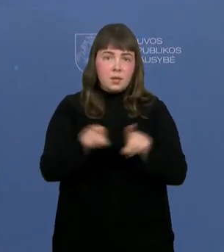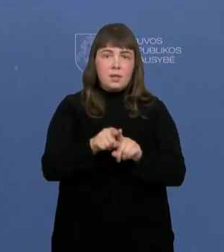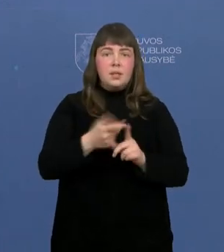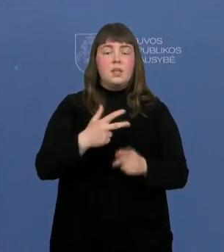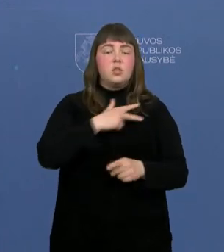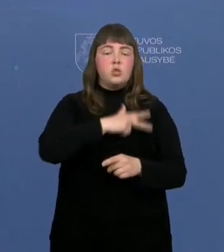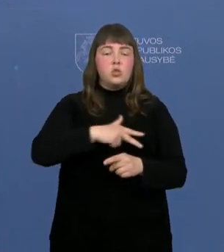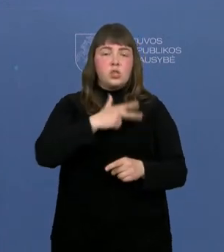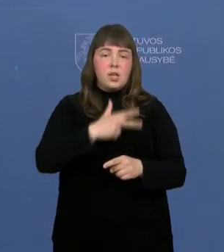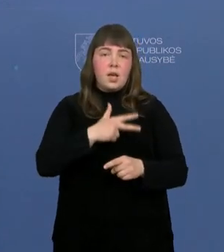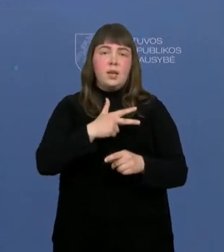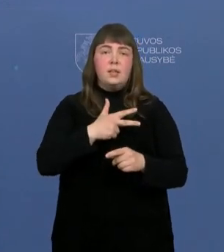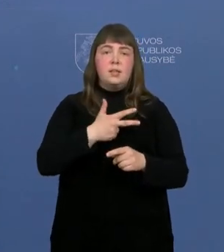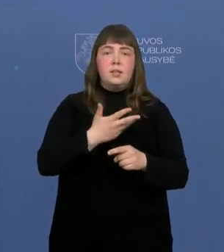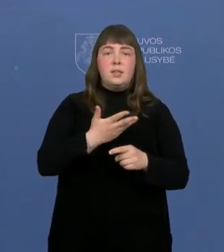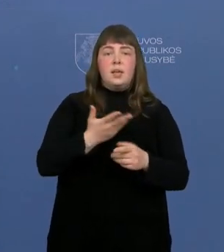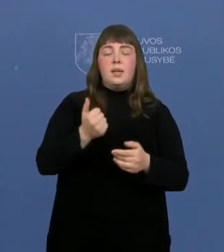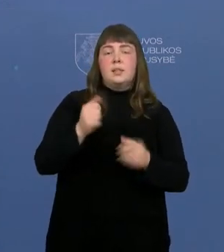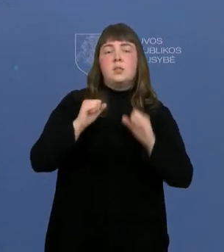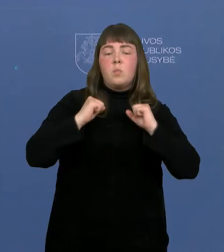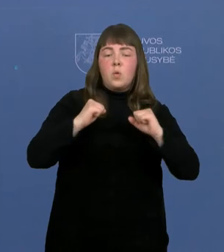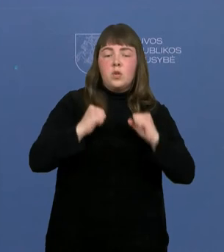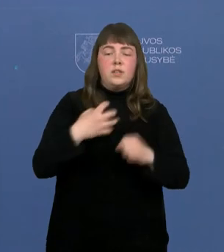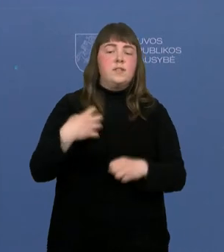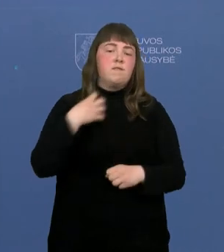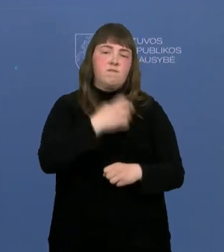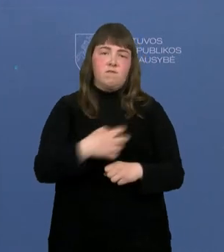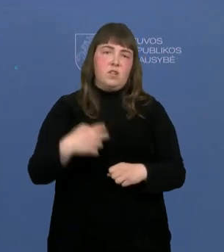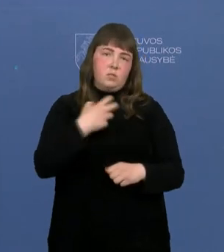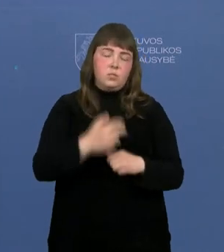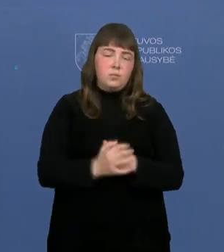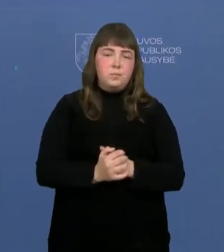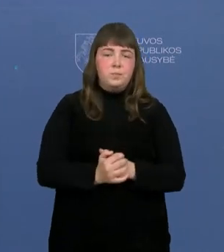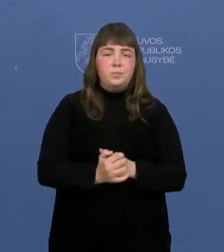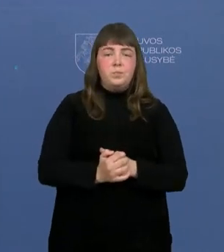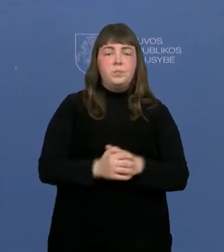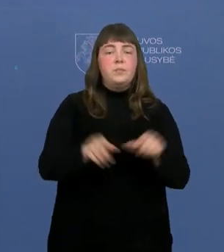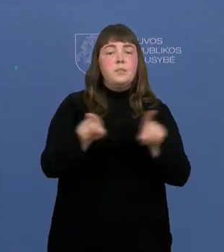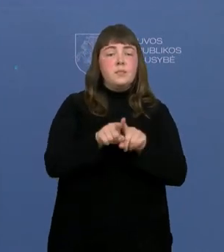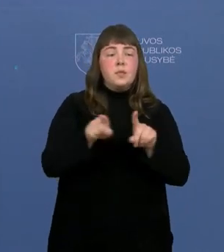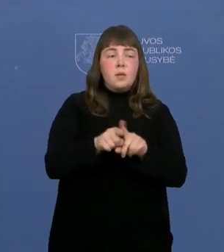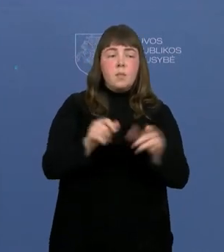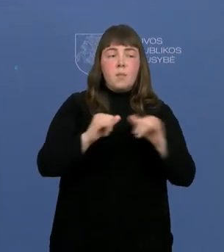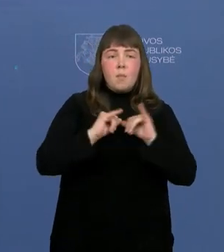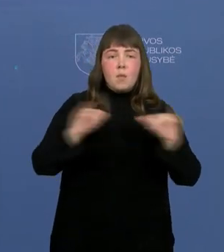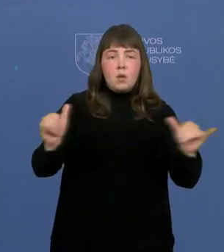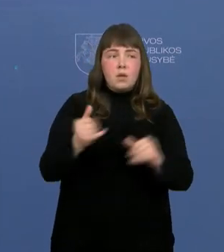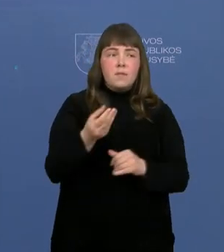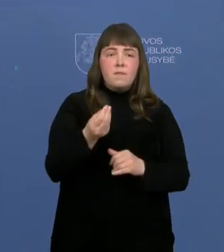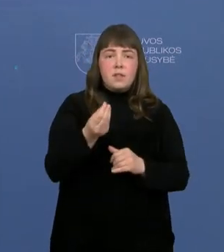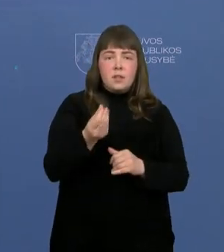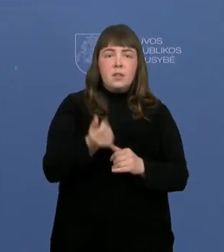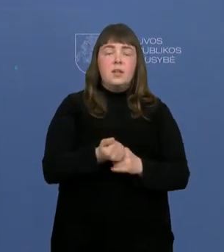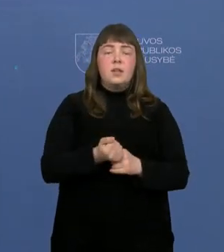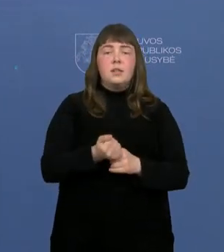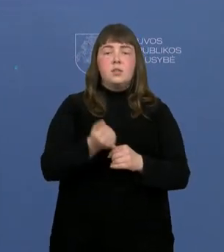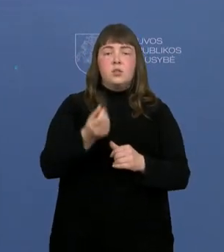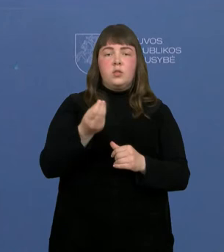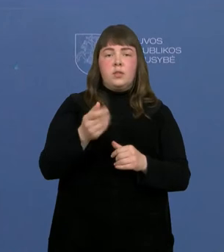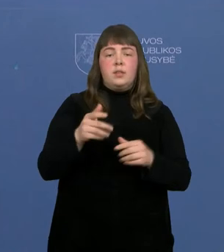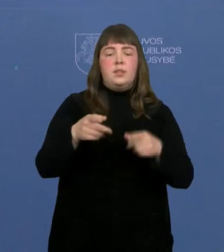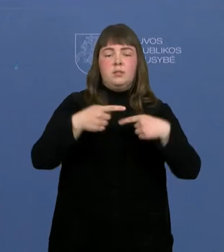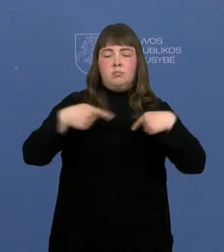ir socialinės garantijos, kas sportininkams yra labai svarbus. Taip pat plečiasi, na, finansuojamų stipendijomis